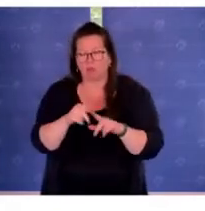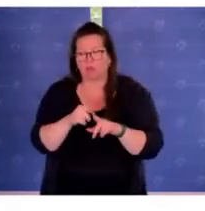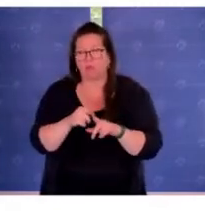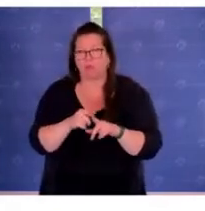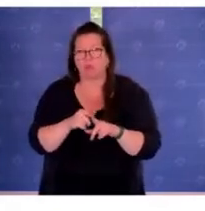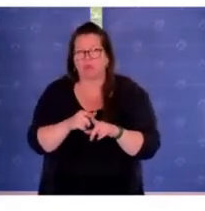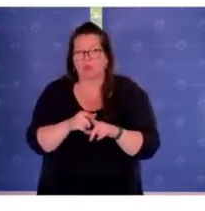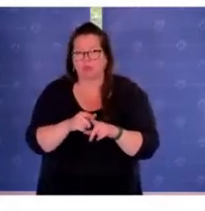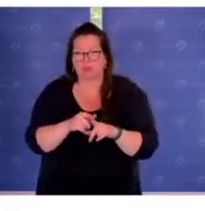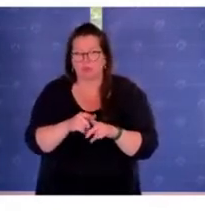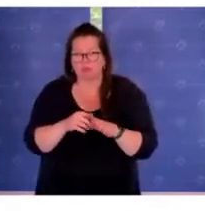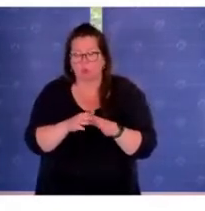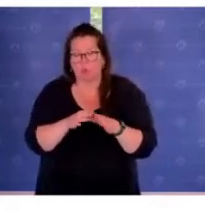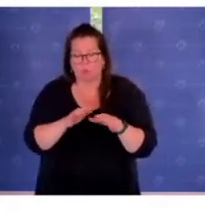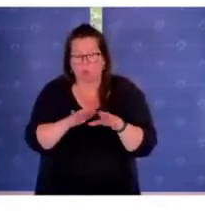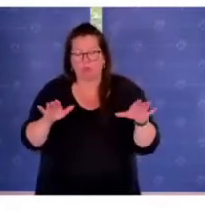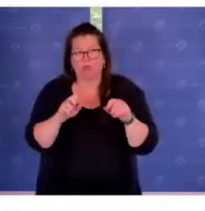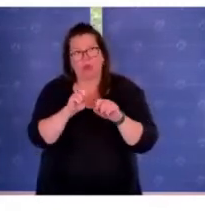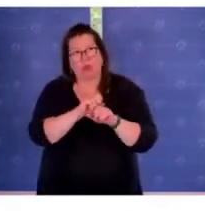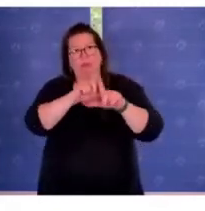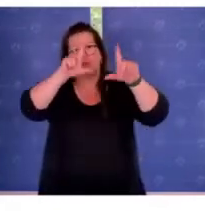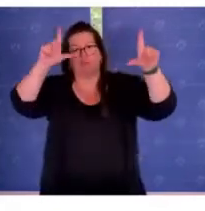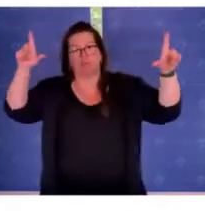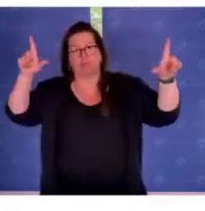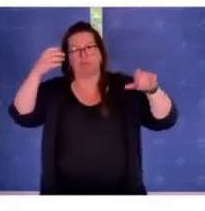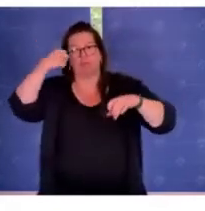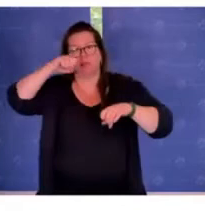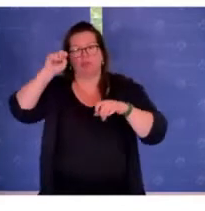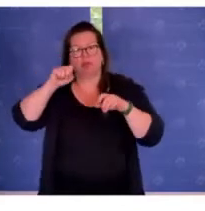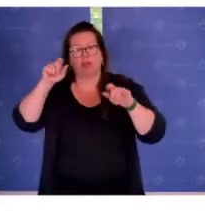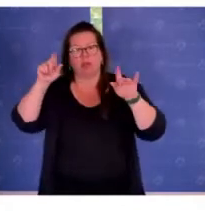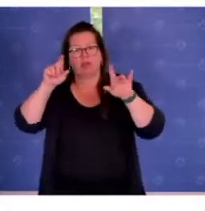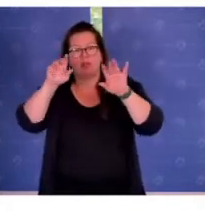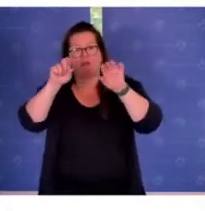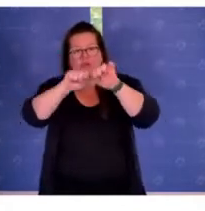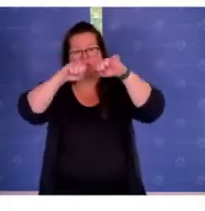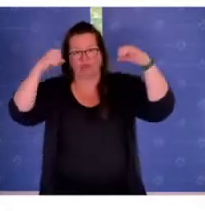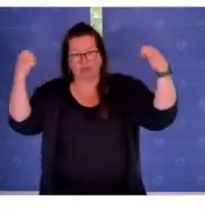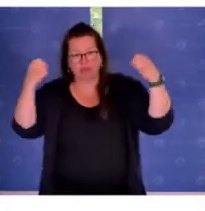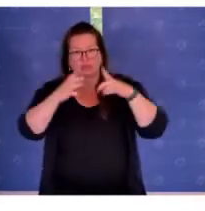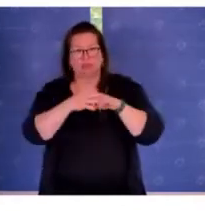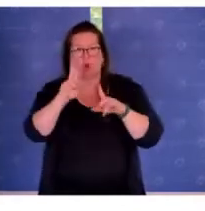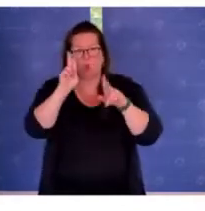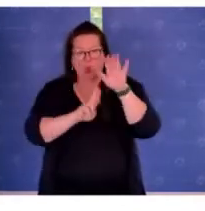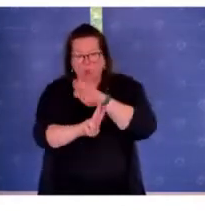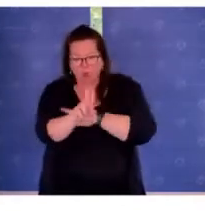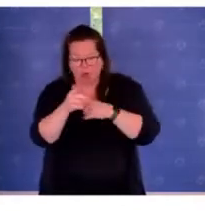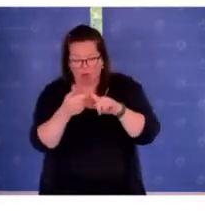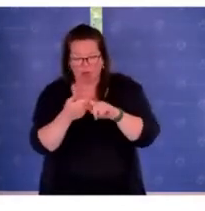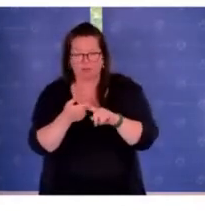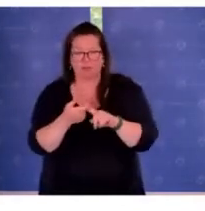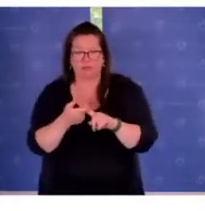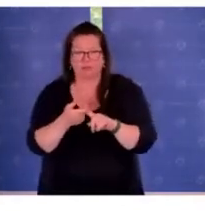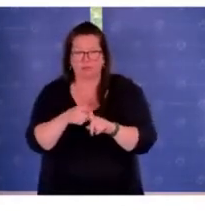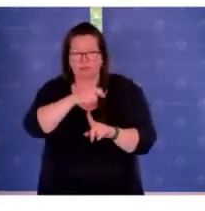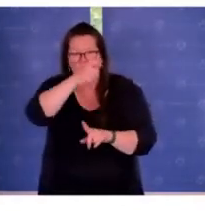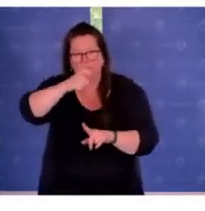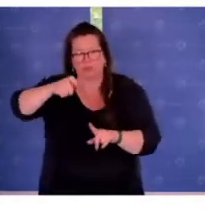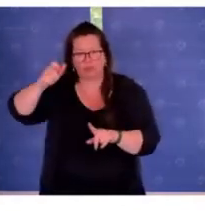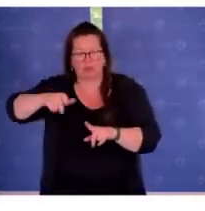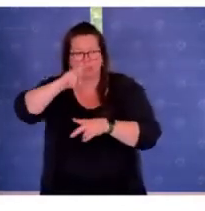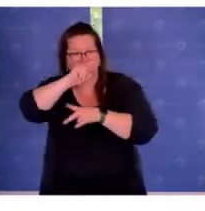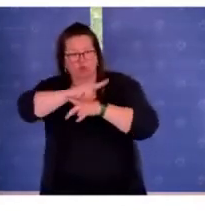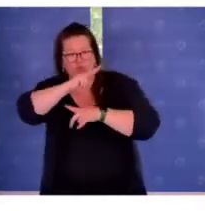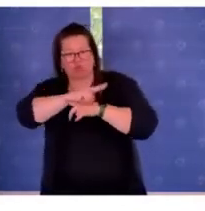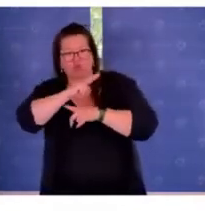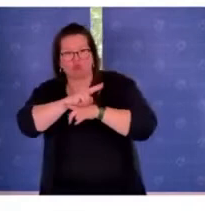auf entsprechend großflächigen Plakaten im Berliner Fenster, in der U-Bahn und an ähnlichen Stellen Menschen, die Zeuginnen und